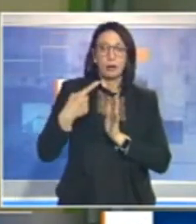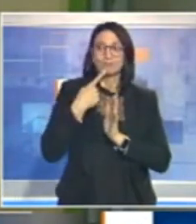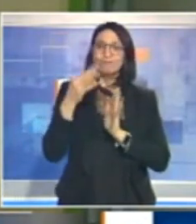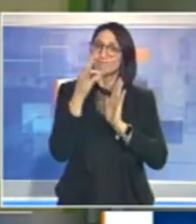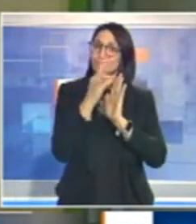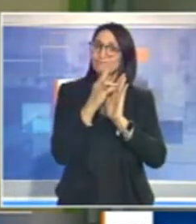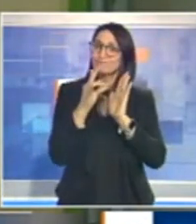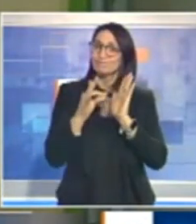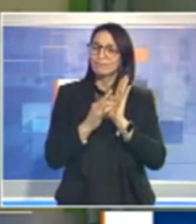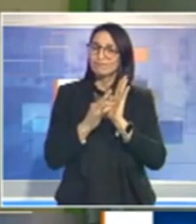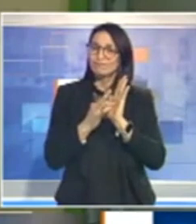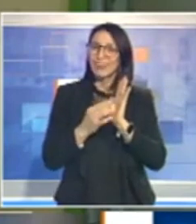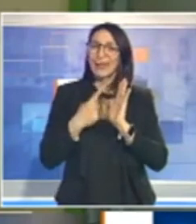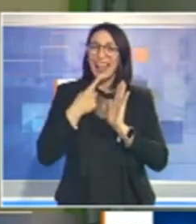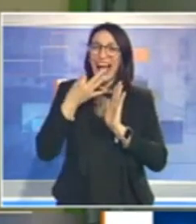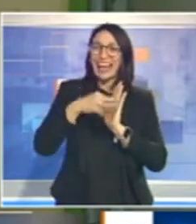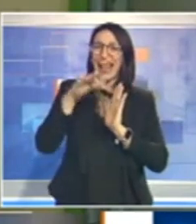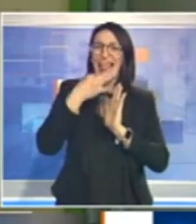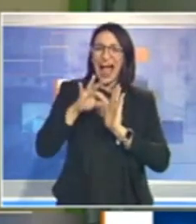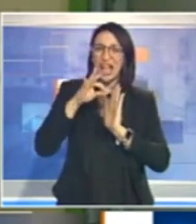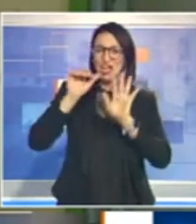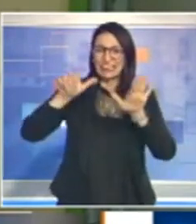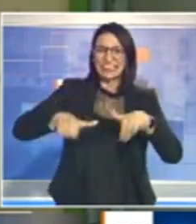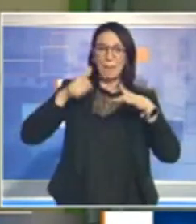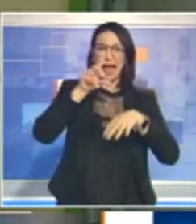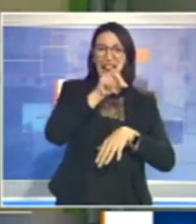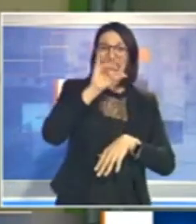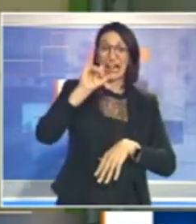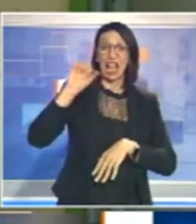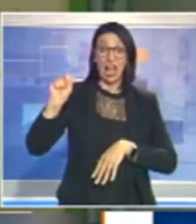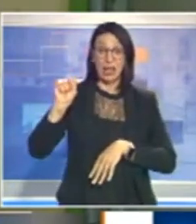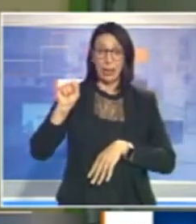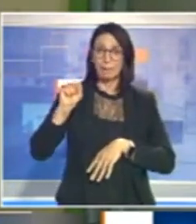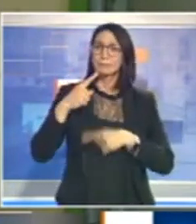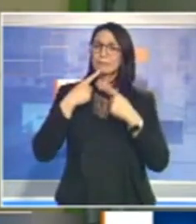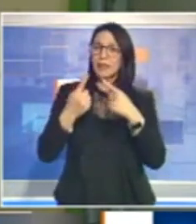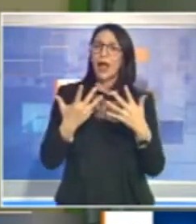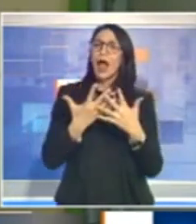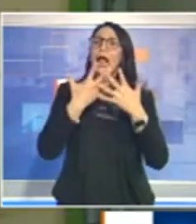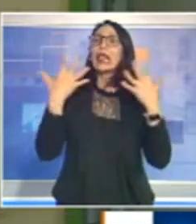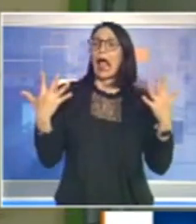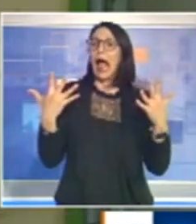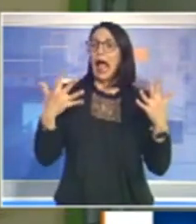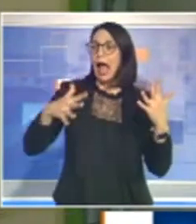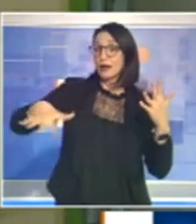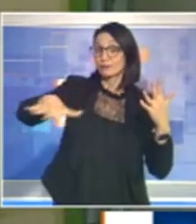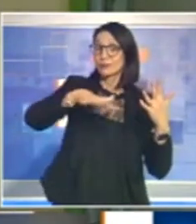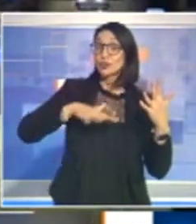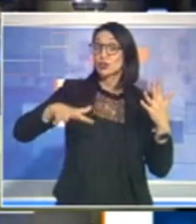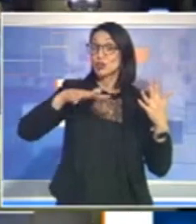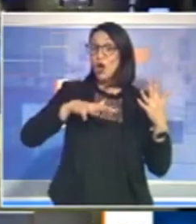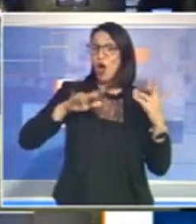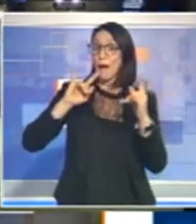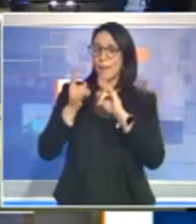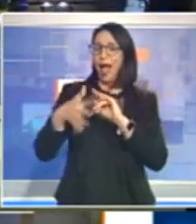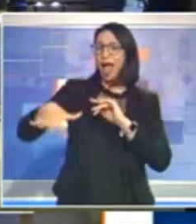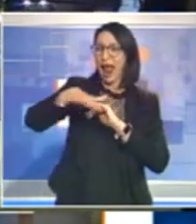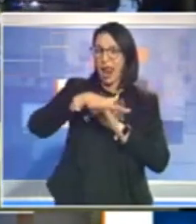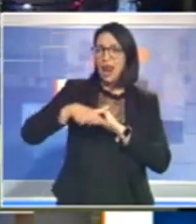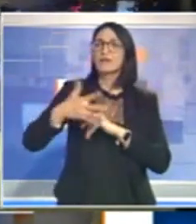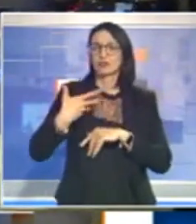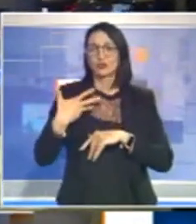indicazioni della relazione semestrale della DIA hanno evidenziato una presenza di clan